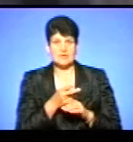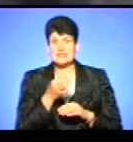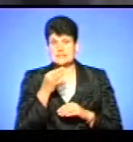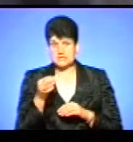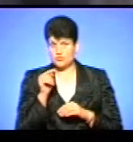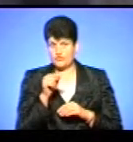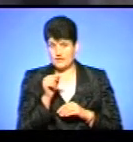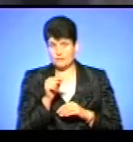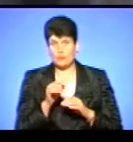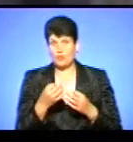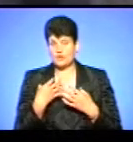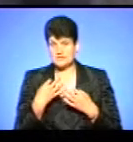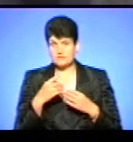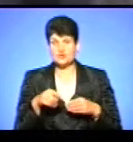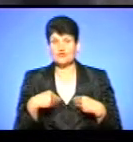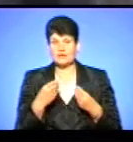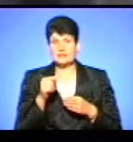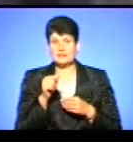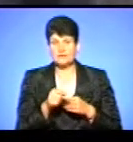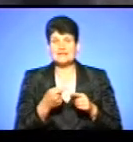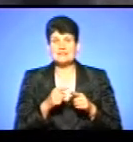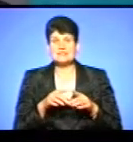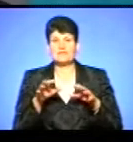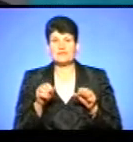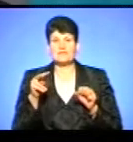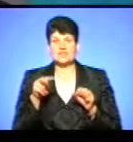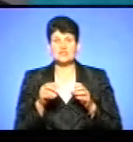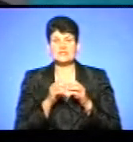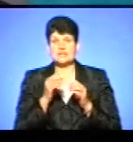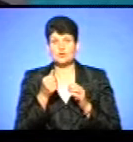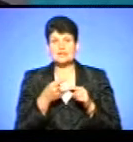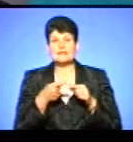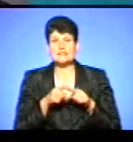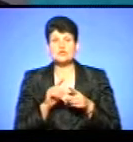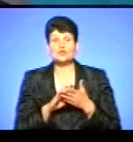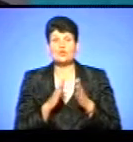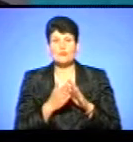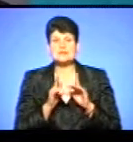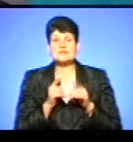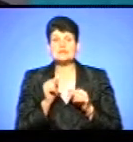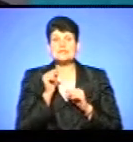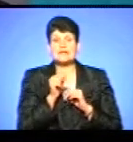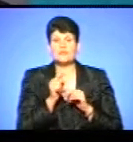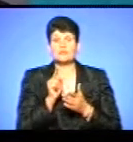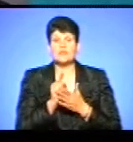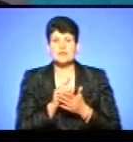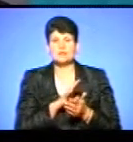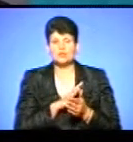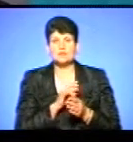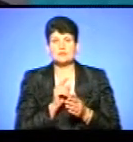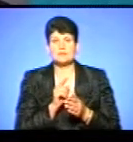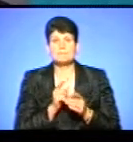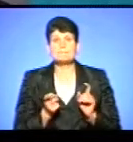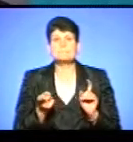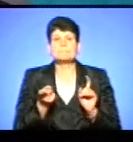він нам пояснив, що видали вони цим власникам в 2010 році технічні умови, згідно з якими вони повинні були зобов'язатися